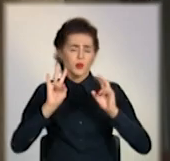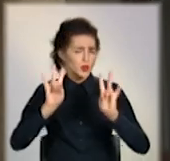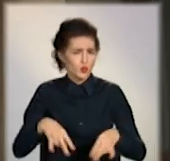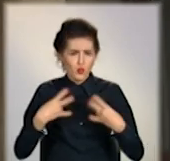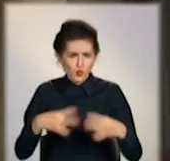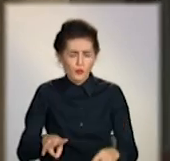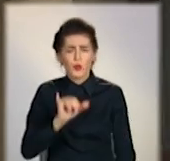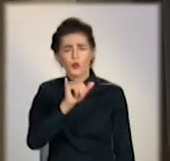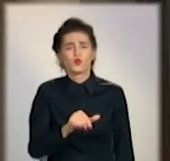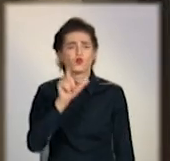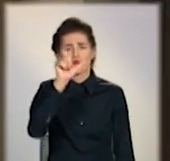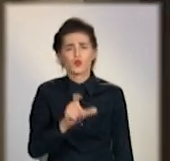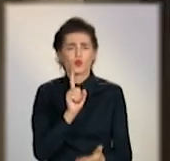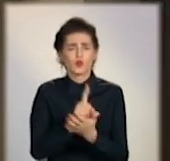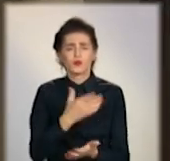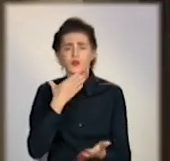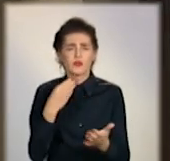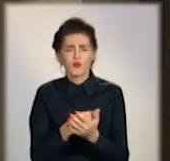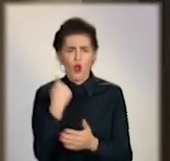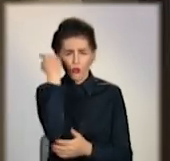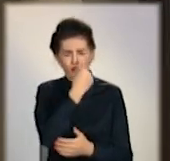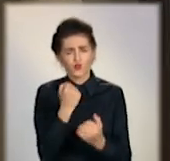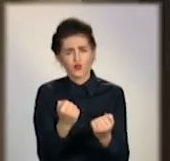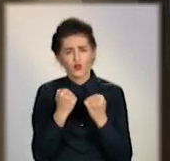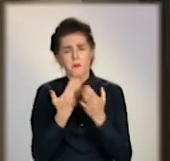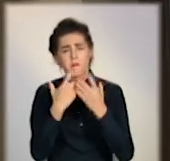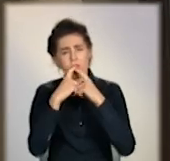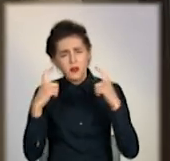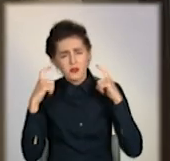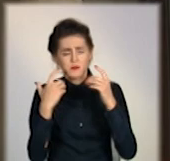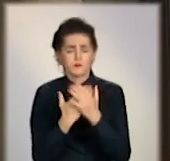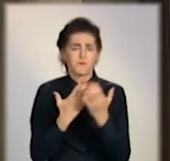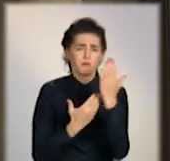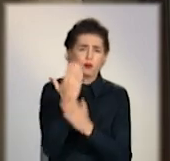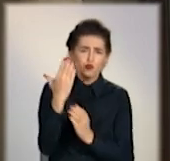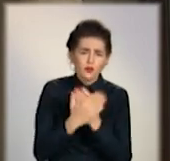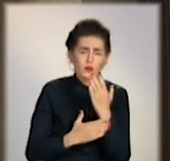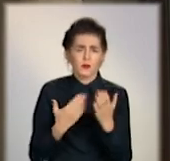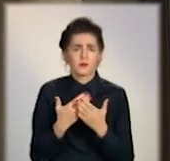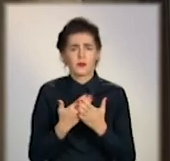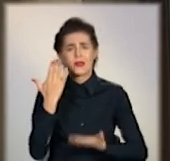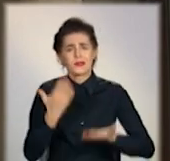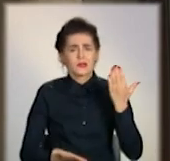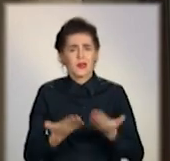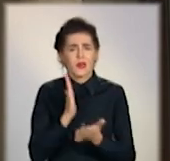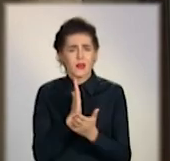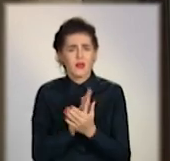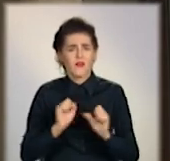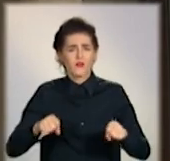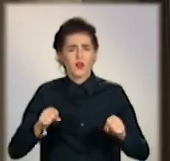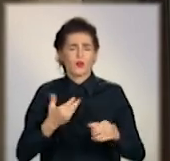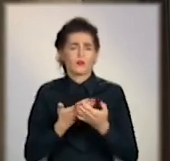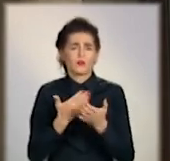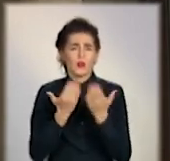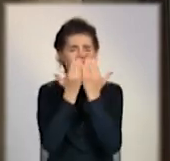бути індивідуальна засідка, маска, перчатки, якщо є можливість, екран, защітні